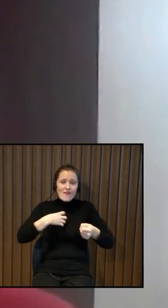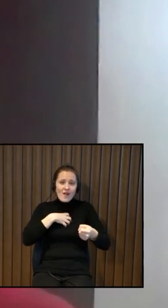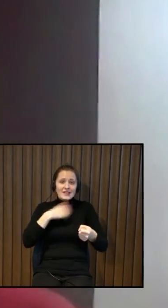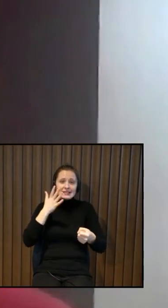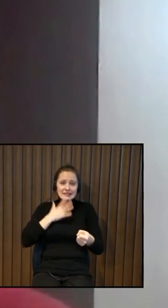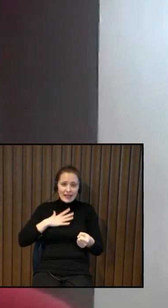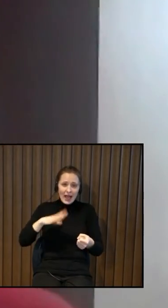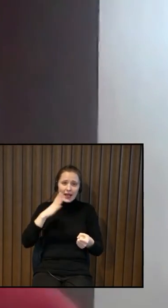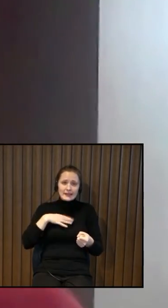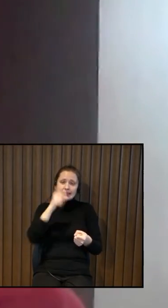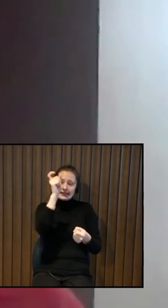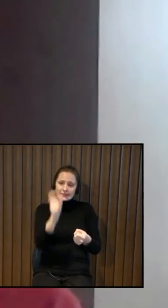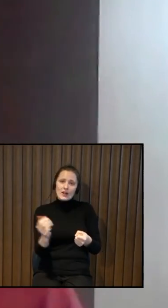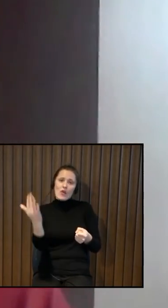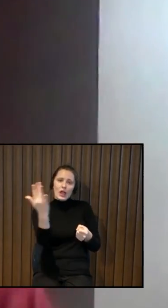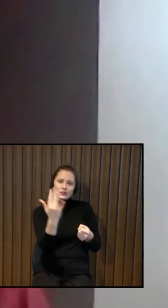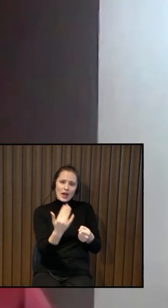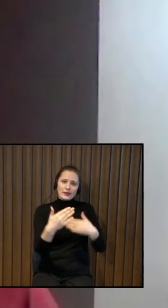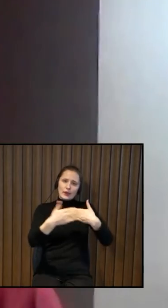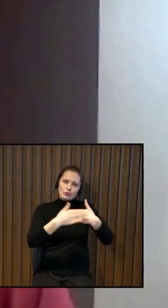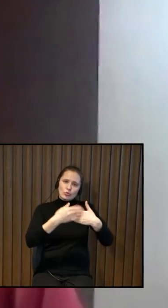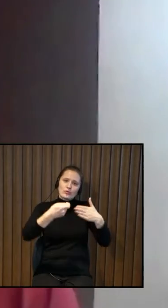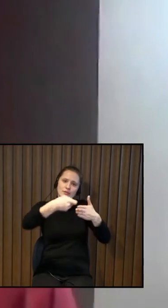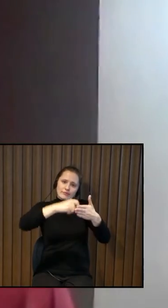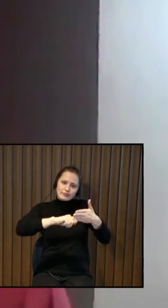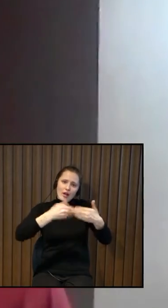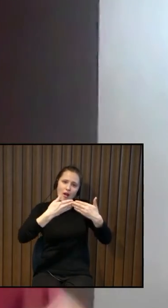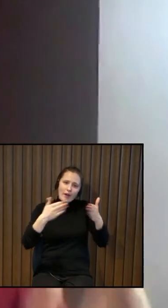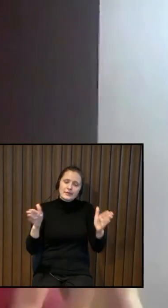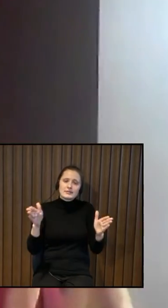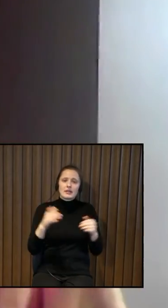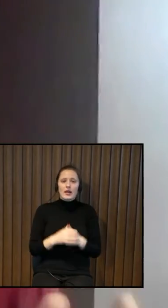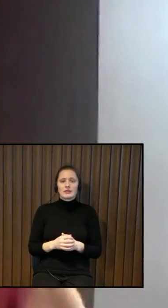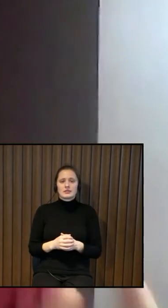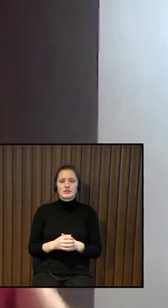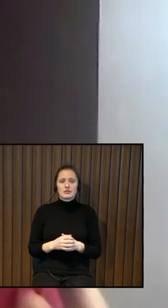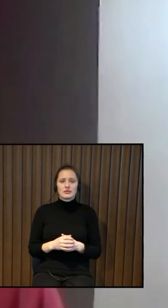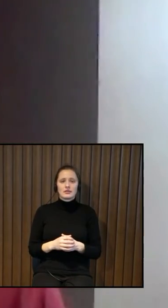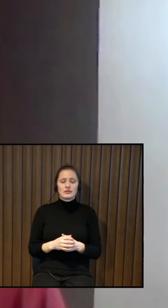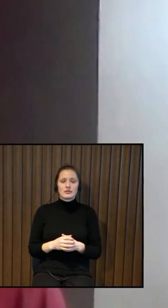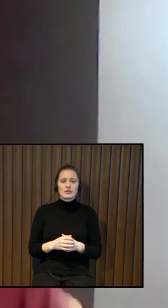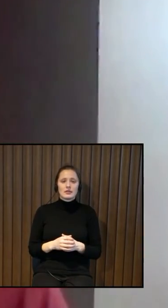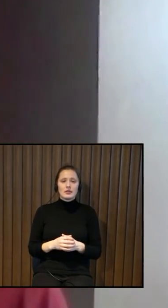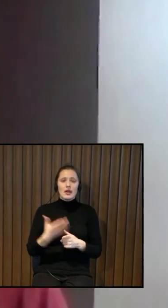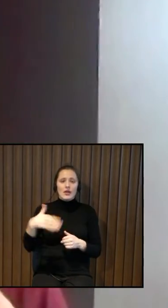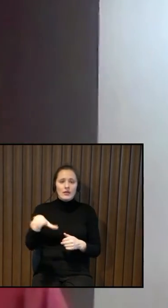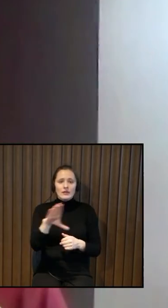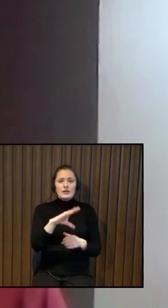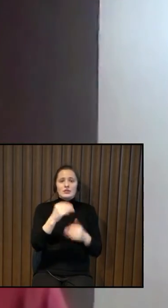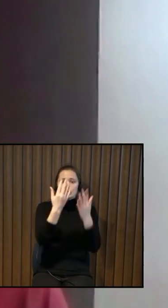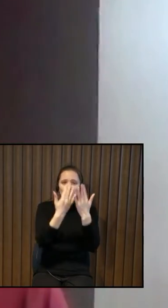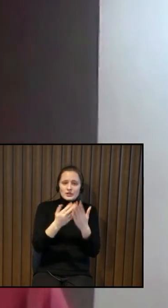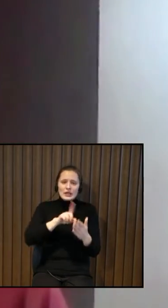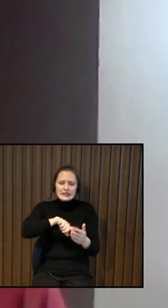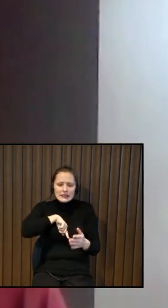kamēr atslēts kaut kādas mistiskas durvis, un viss tas pasākums ir